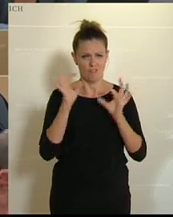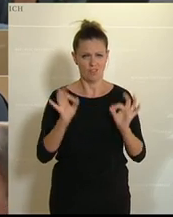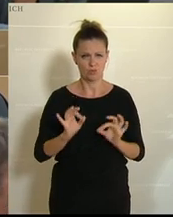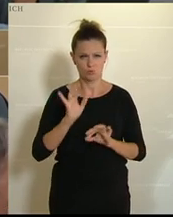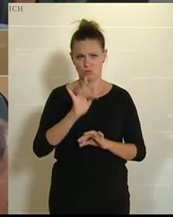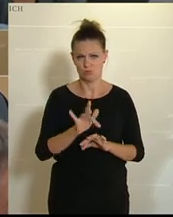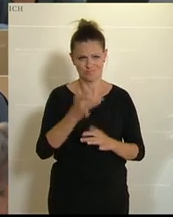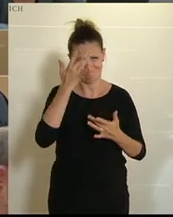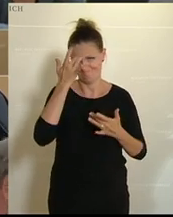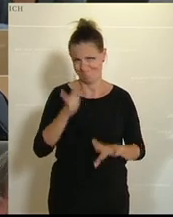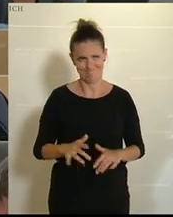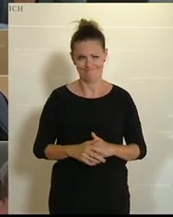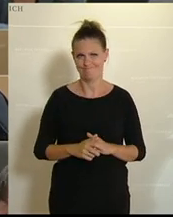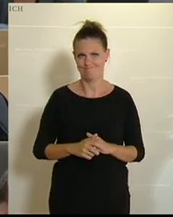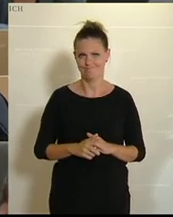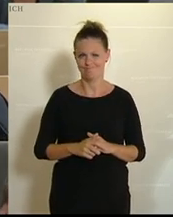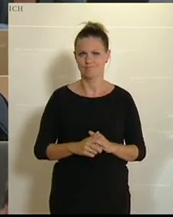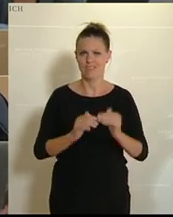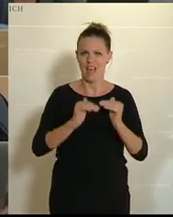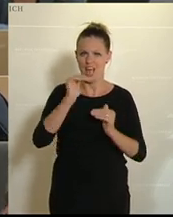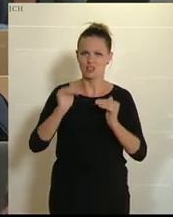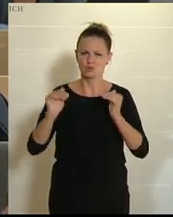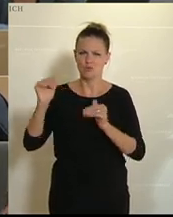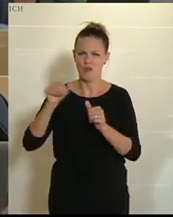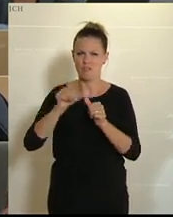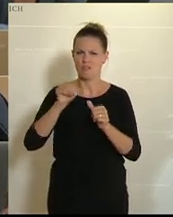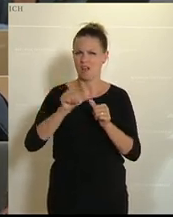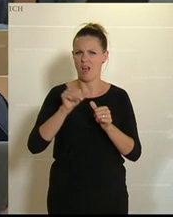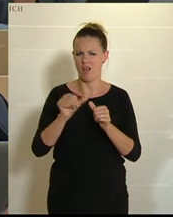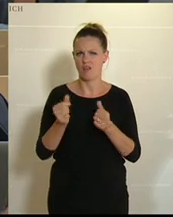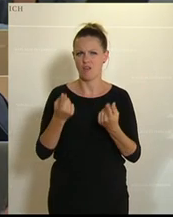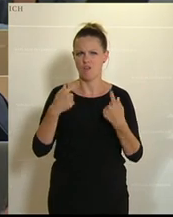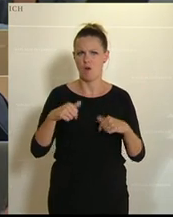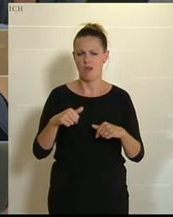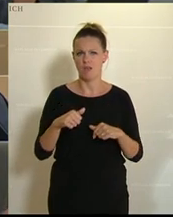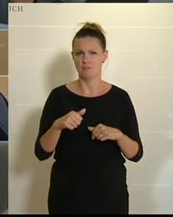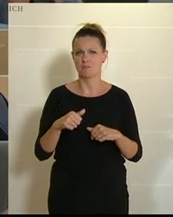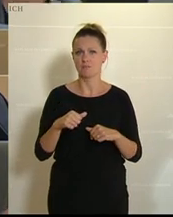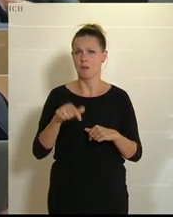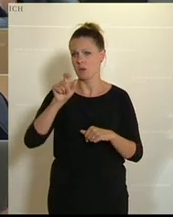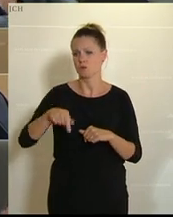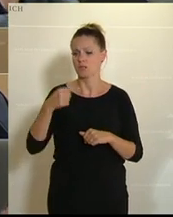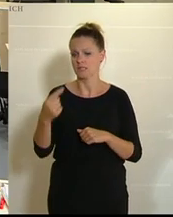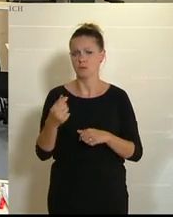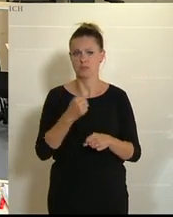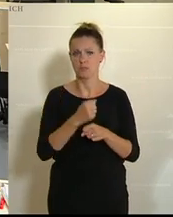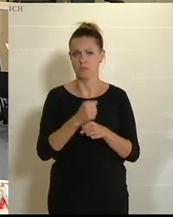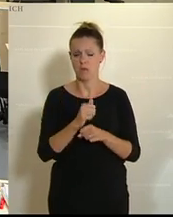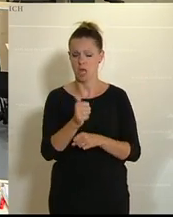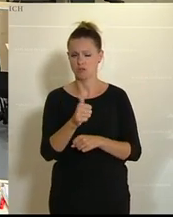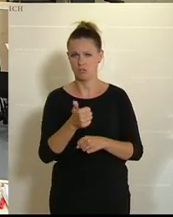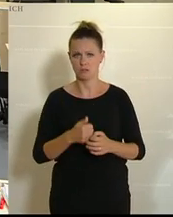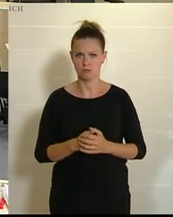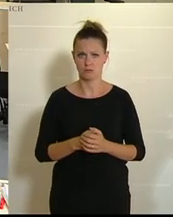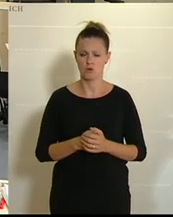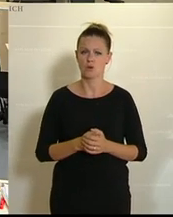wissen wir nicht. Die Einstufung des schwere Grades erfolgt immer noch durch den Verwender selbst. Schwimmen bis